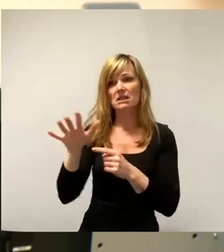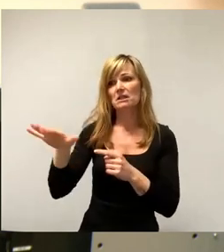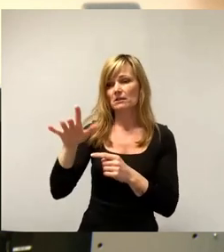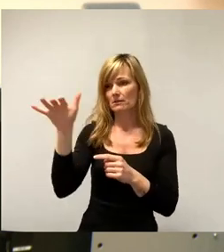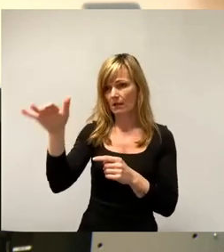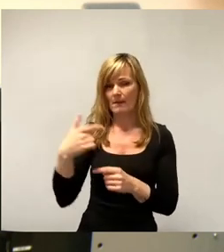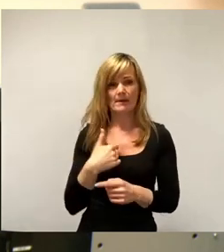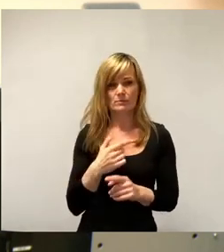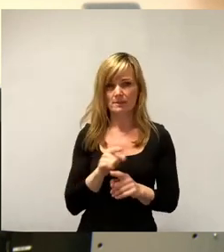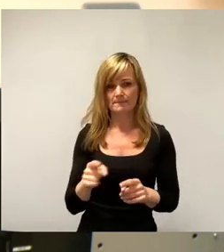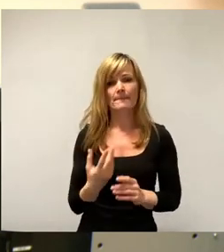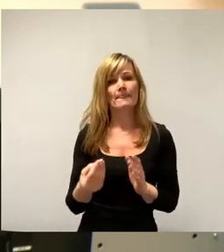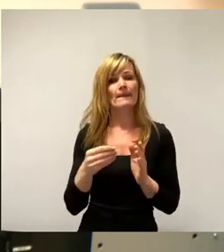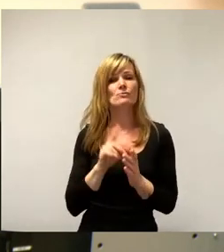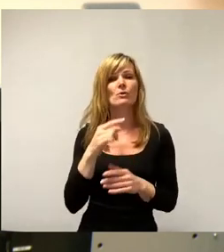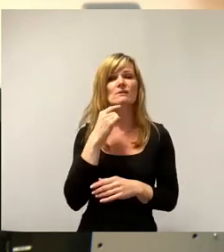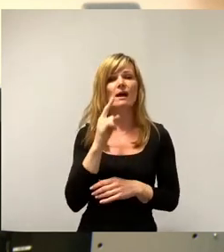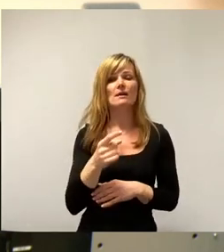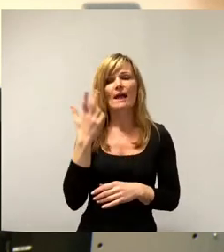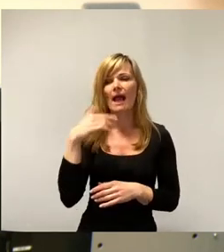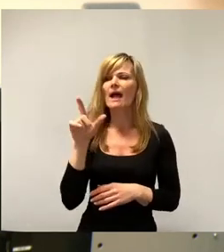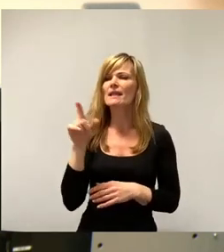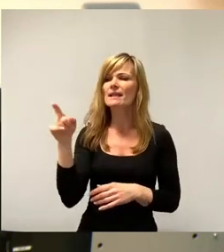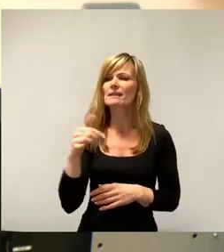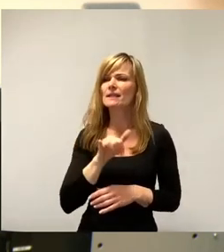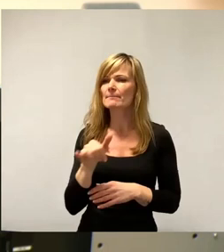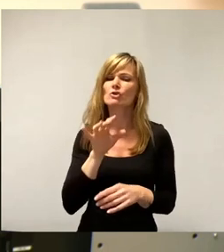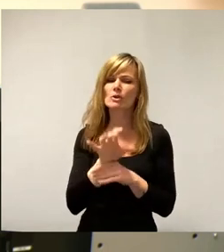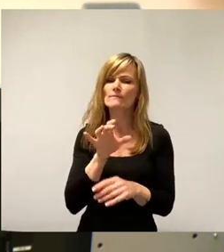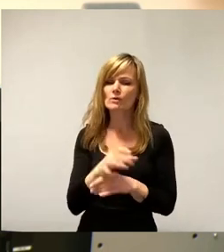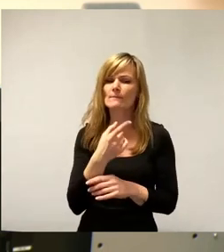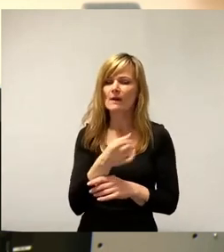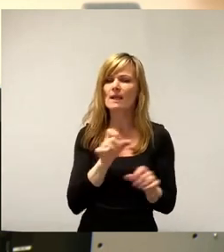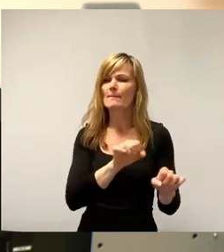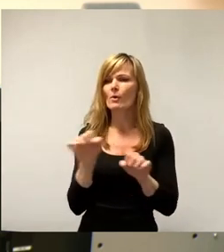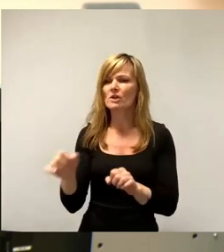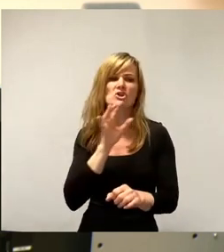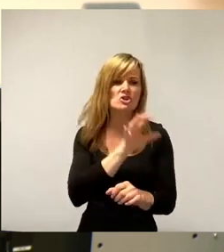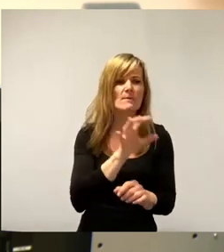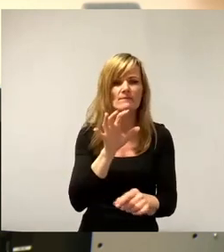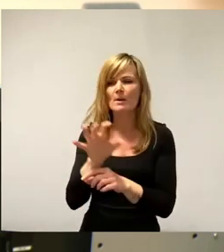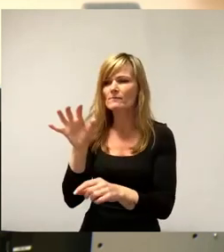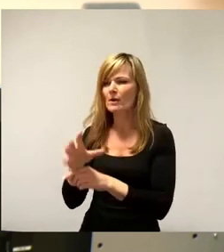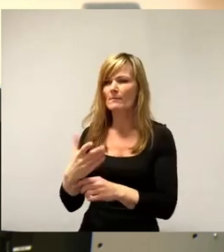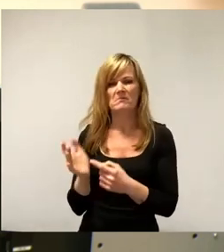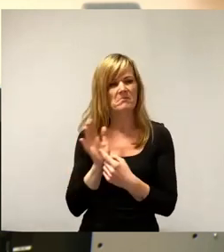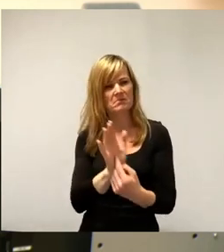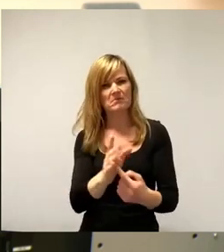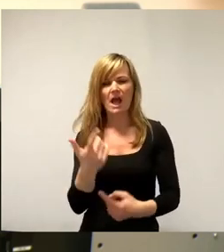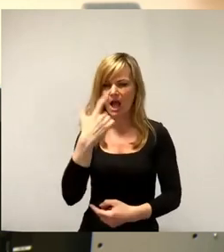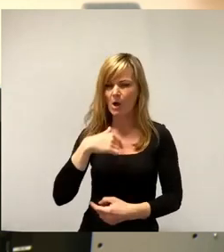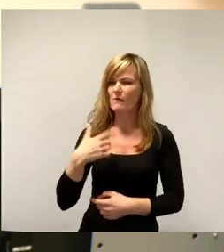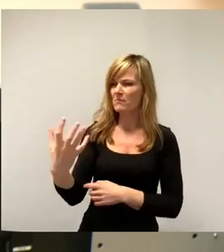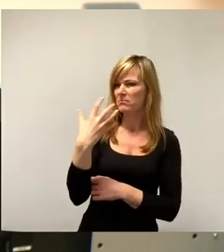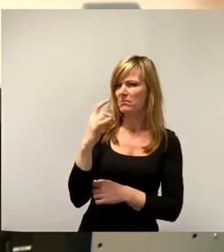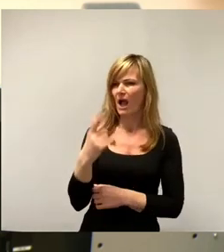Weiteren muss ich noch sagen, Herr Lichte, Sie schimpfen über alle möglichen Leute, diffamieren diese Leute, haben auch mich diffamiert. Wissen